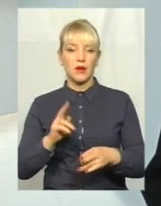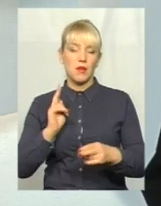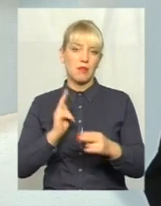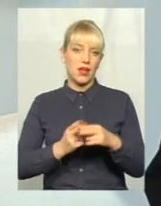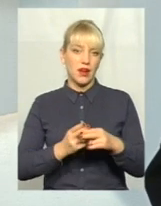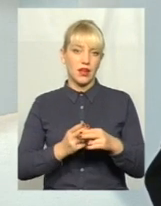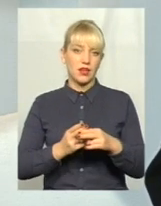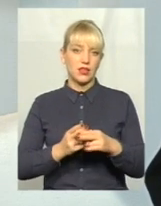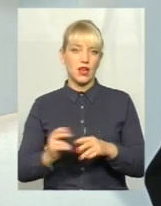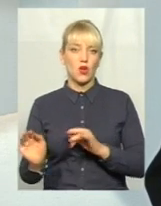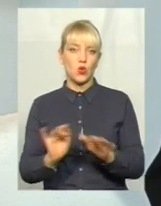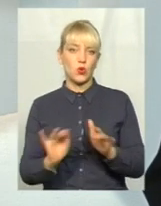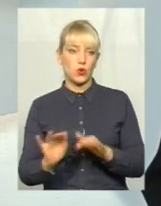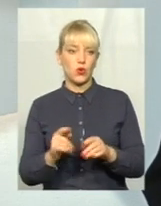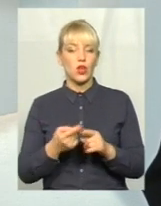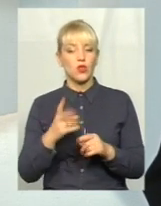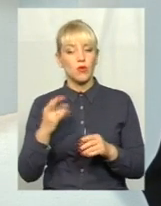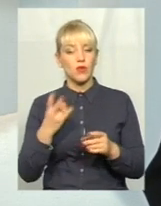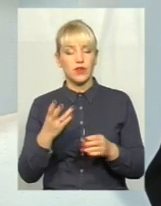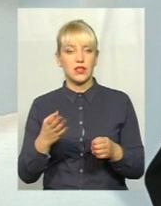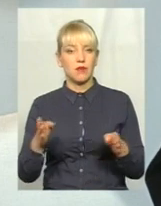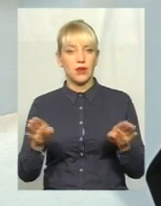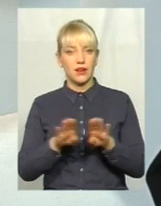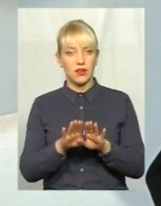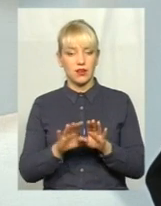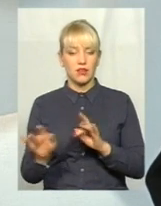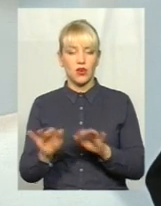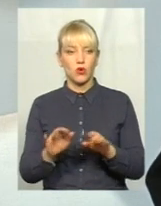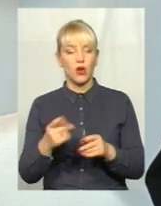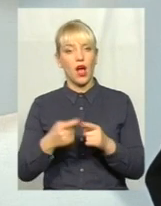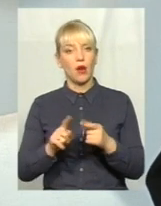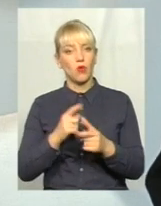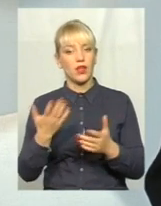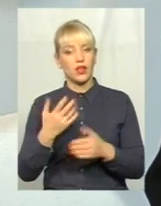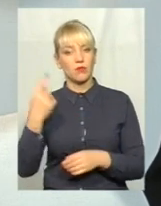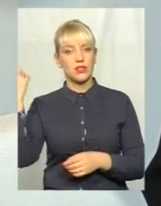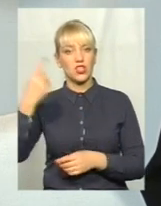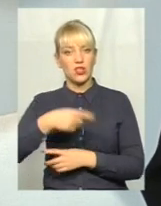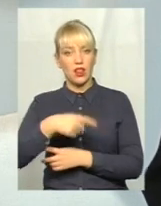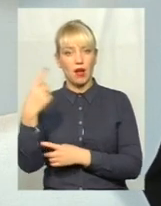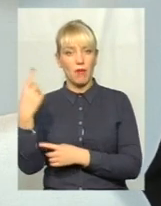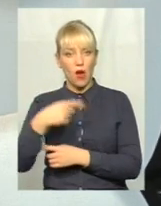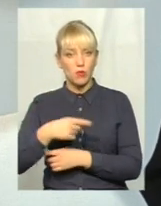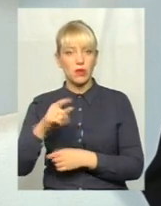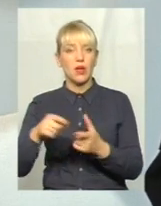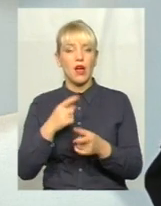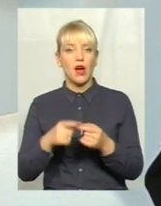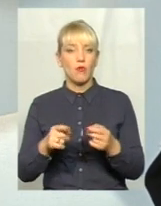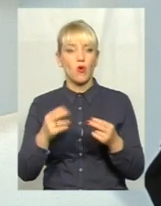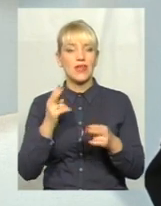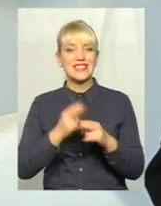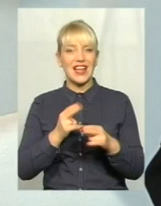Але вони повинні це перекриття руху здійснювати або якимись шлагбаумами, або тими самими, як Ви кажете, залізними